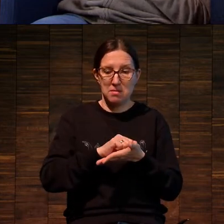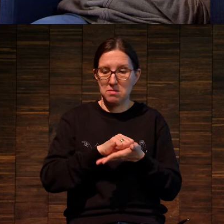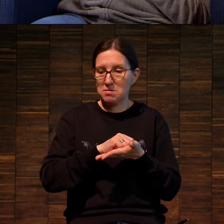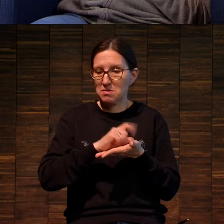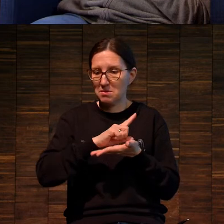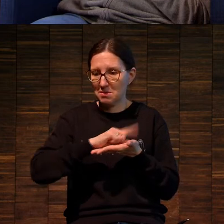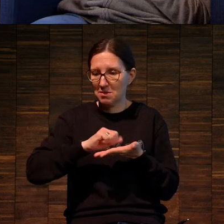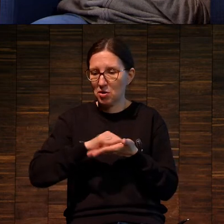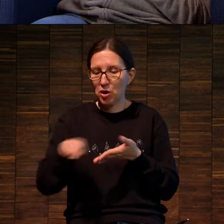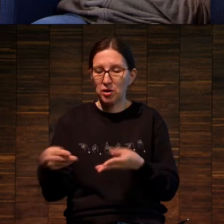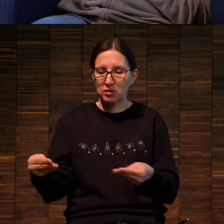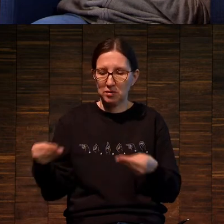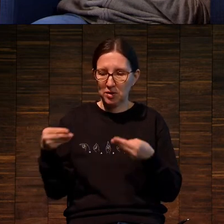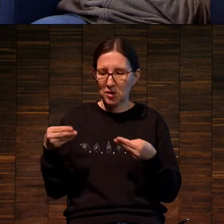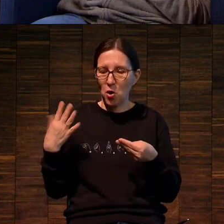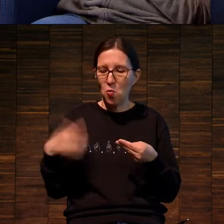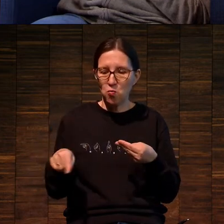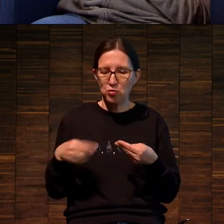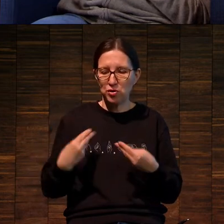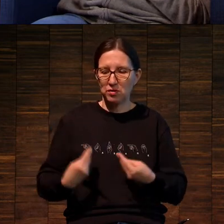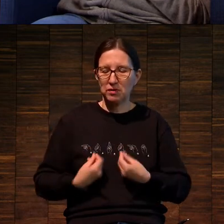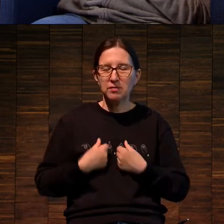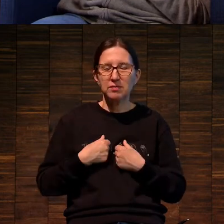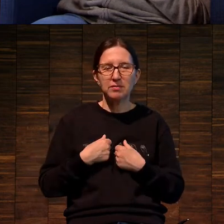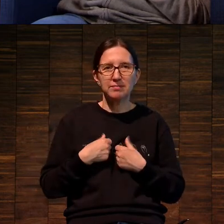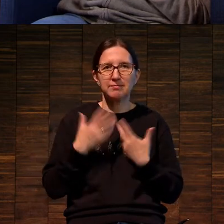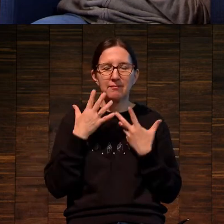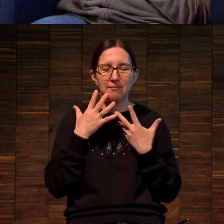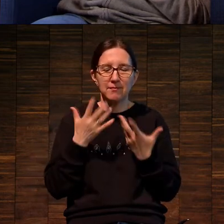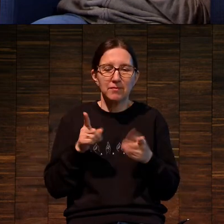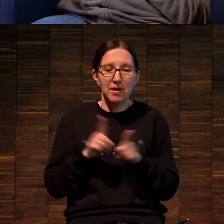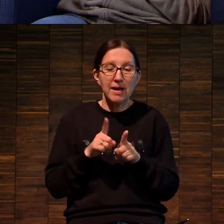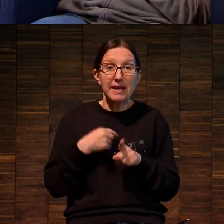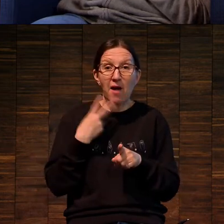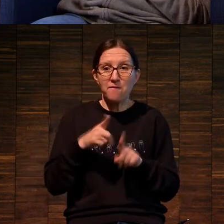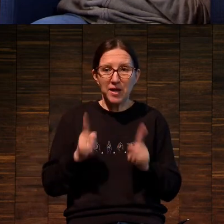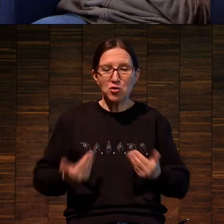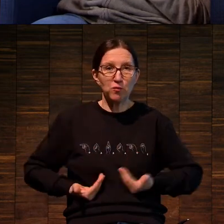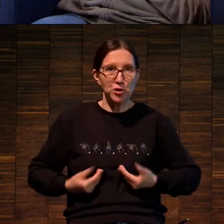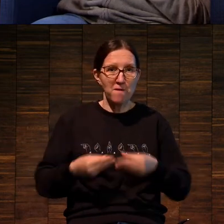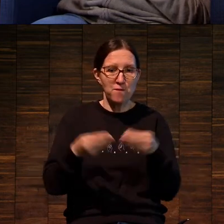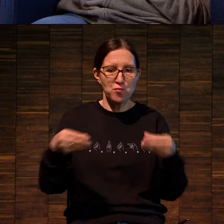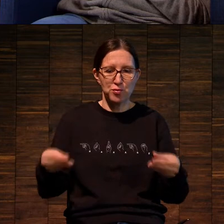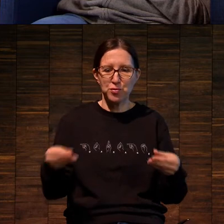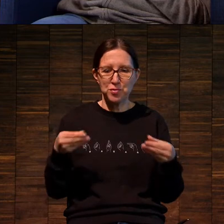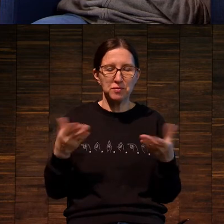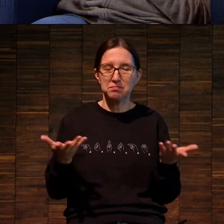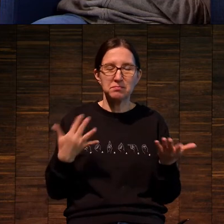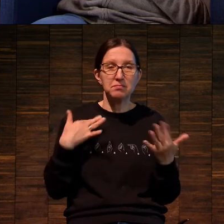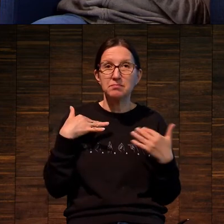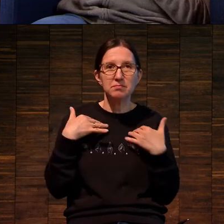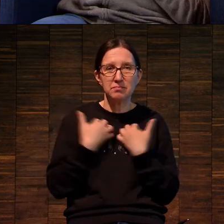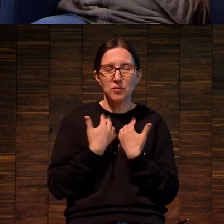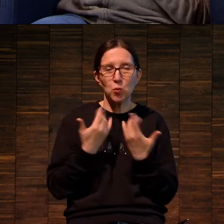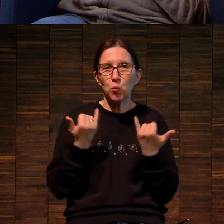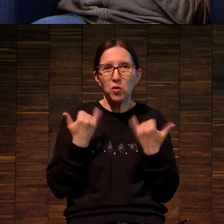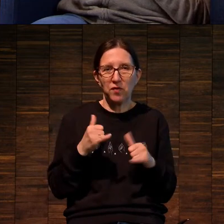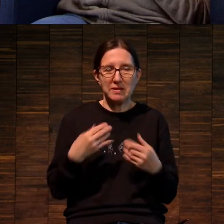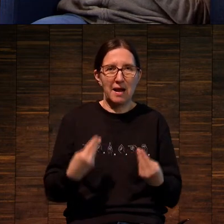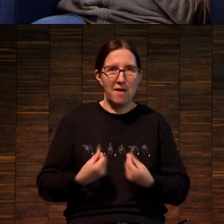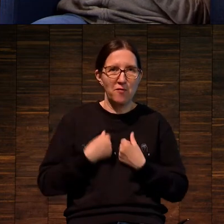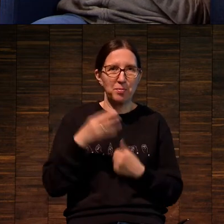абсолютно такое магическое, затягивающее впечатление. Я их живьем видел. такое...